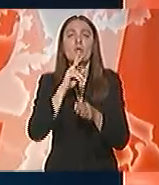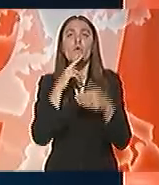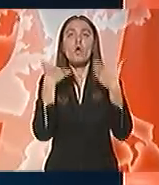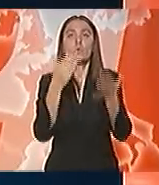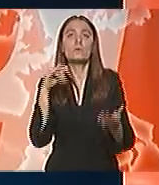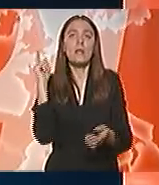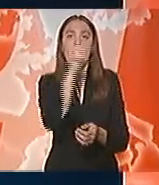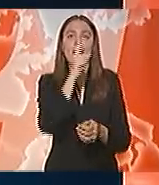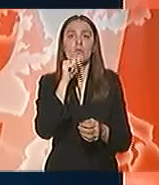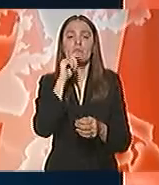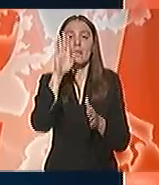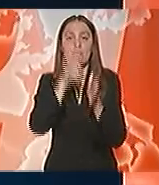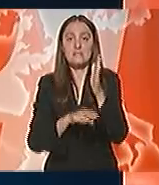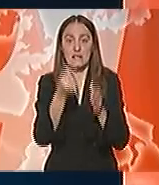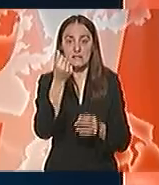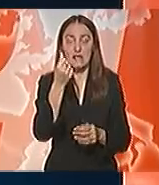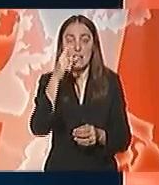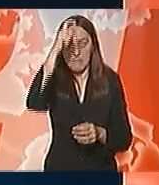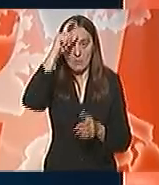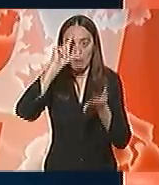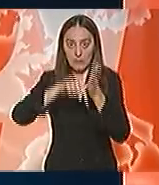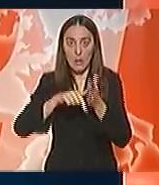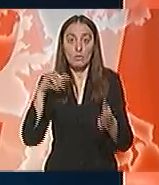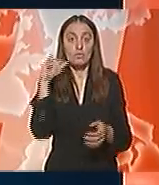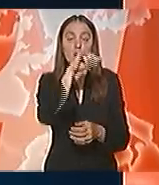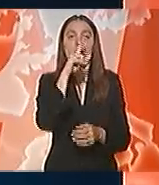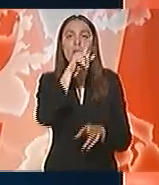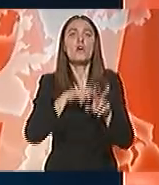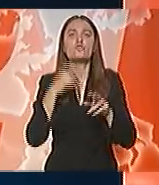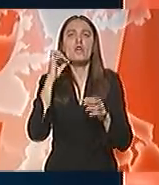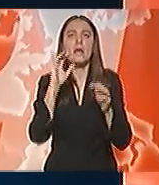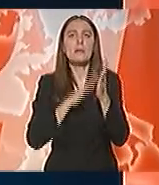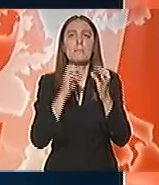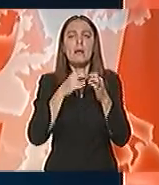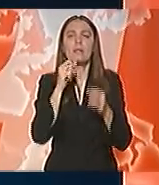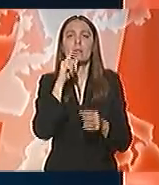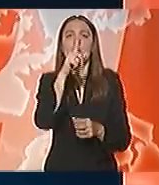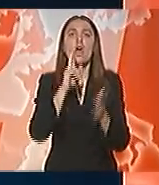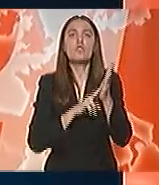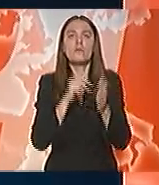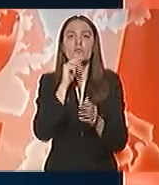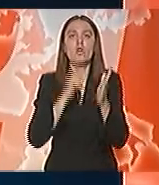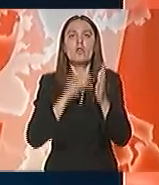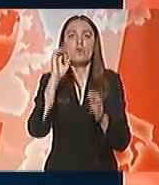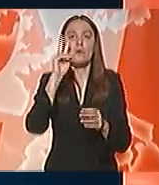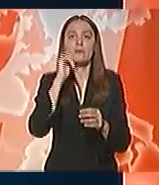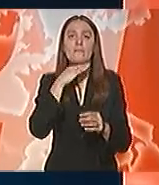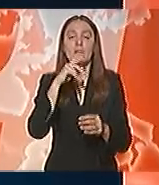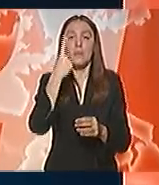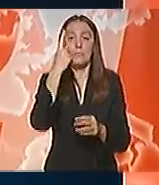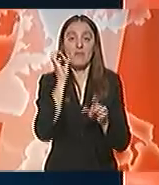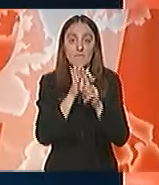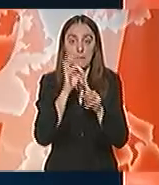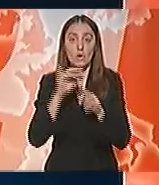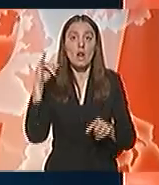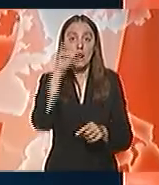nude letove po niskim cenama. Za Beograd trenutno lete German Wings, Norwegian Air Shuttle i Nordvik Air Link, a od 1. februara